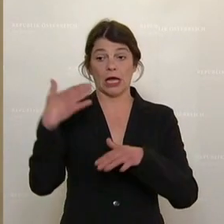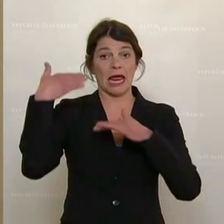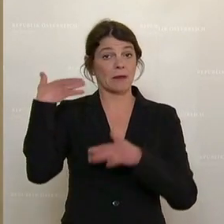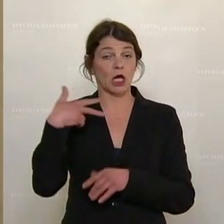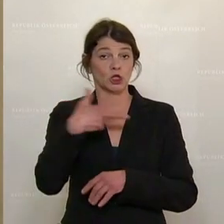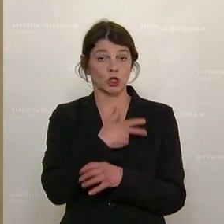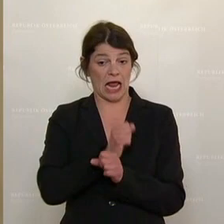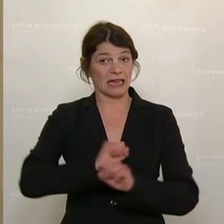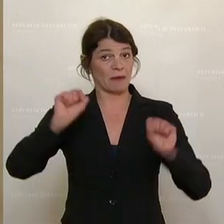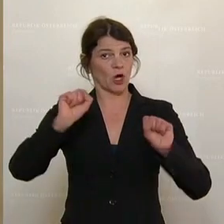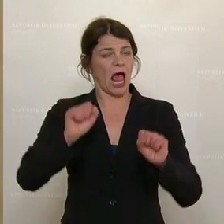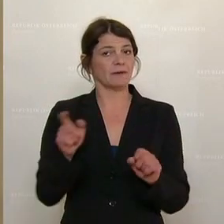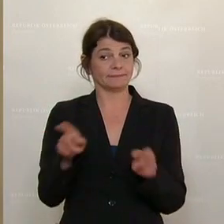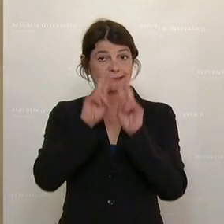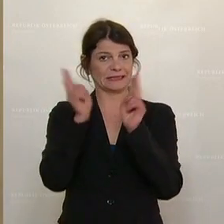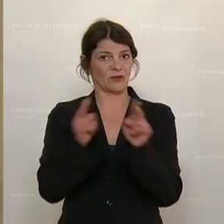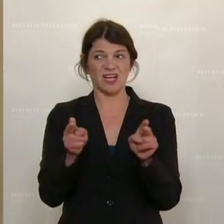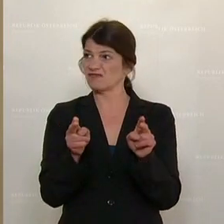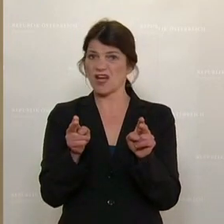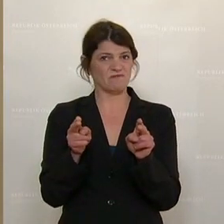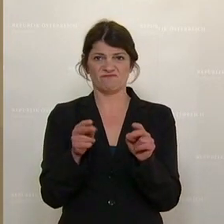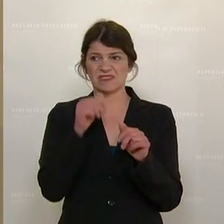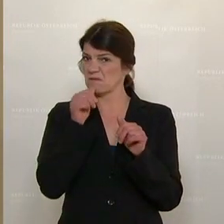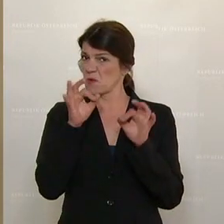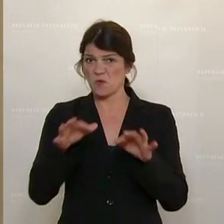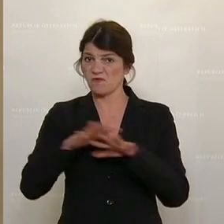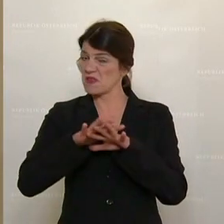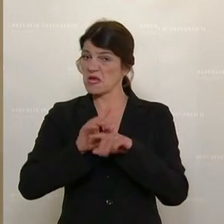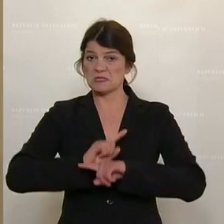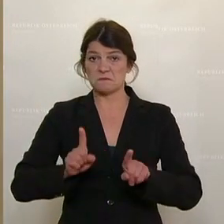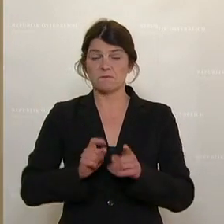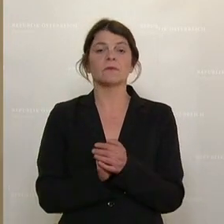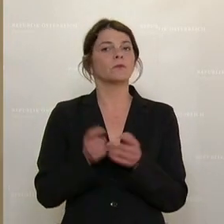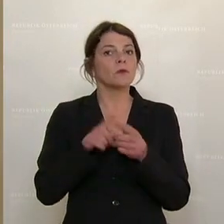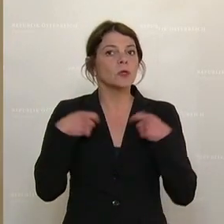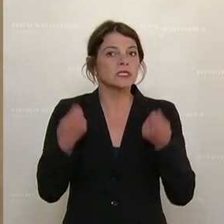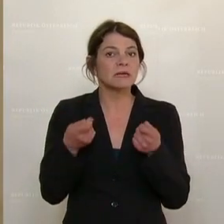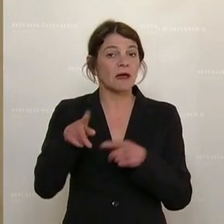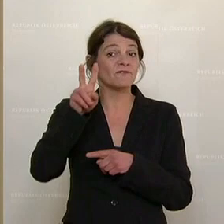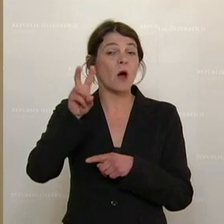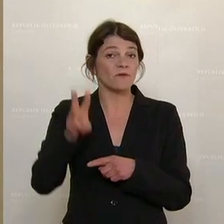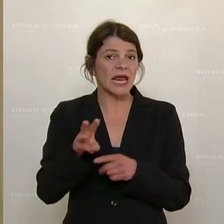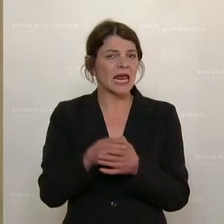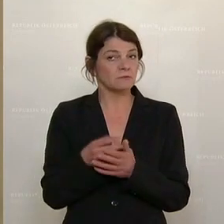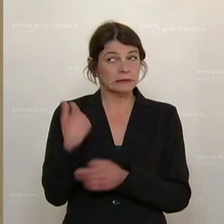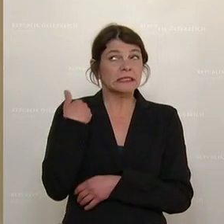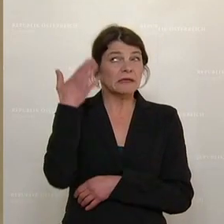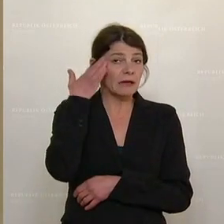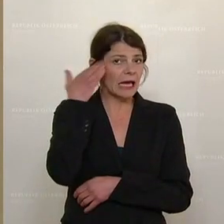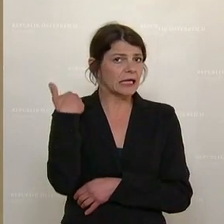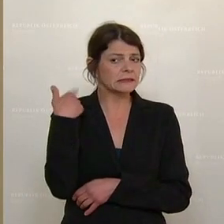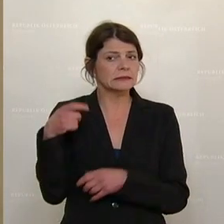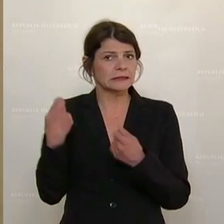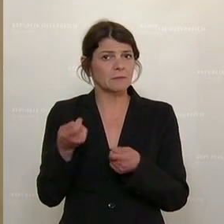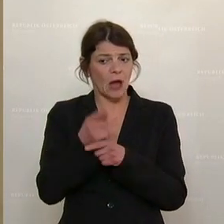Sozialdemokratie dürfte international auch nicht mehr allzu gut vernetzt sein. Und es gibt bei VW, soweit mein Wissenstand